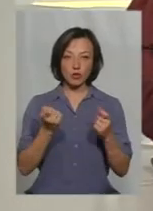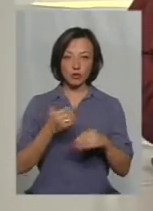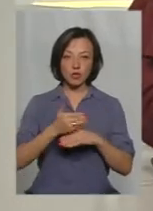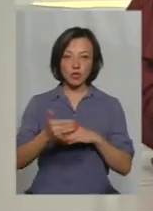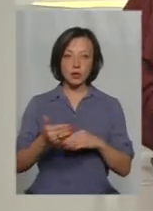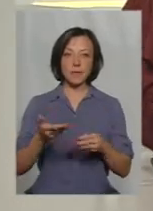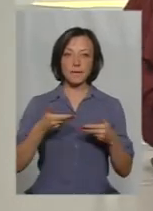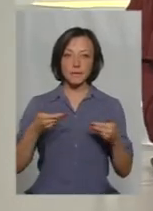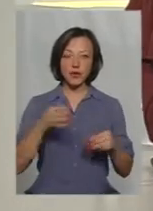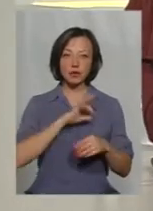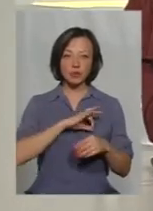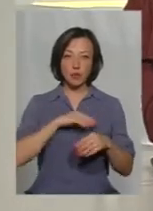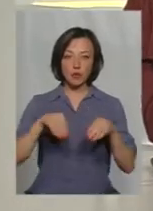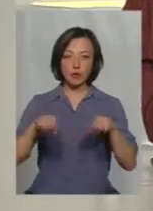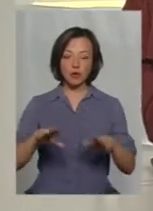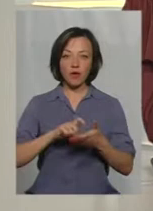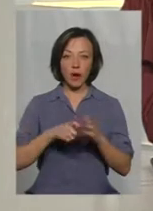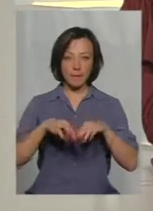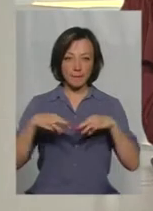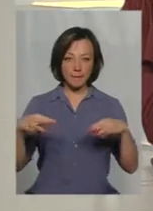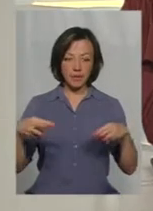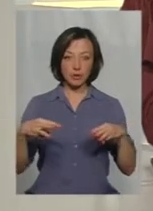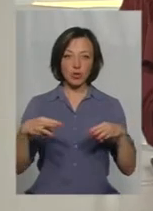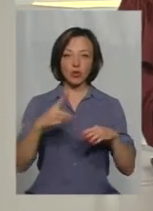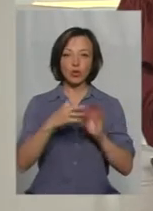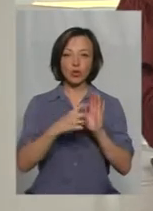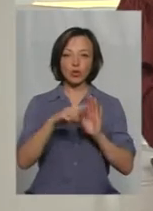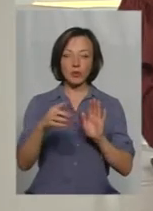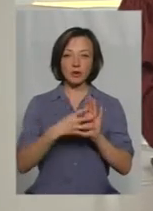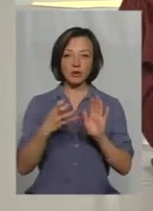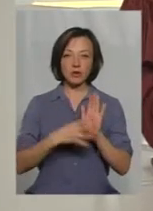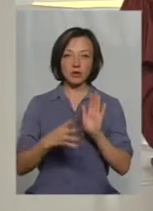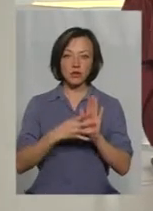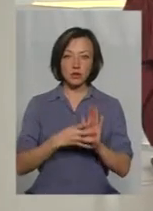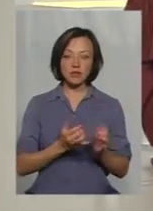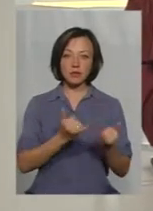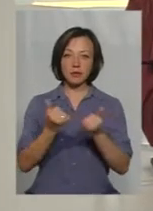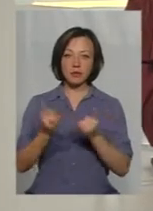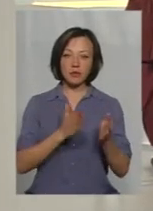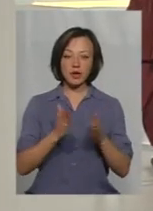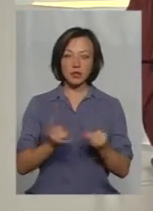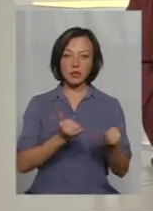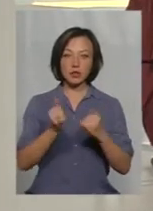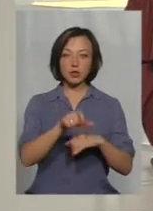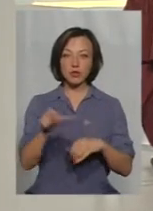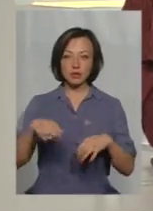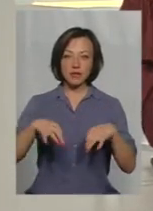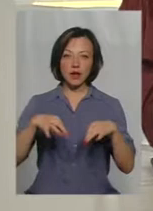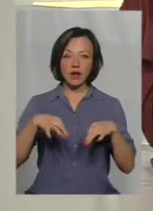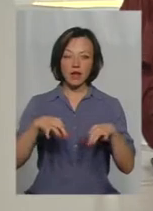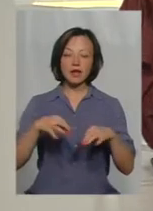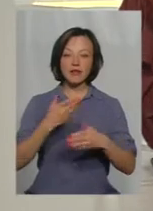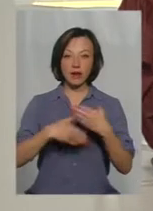пізніше, тому що ми, користуючись постановою Кабміну, номер 999 про затвердження порядку забезпечення осіб з інвалідністю автомобілями,